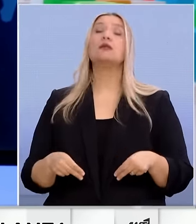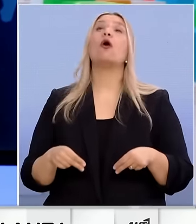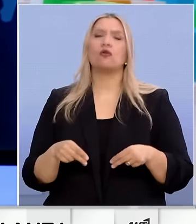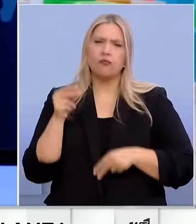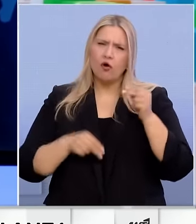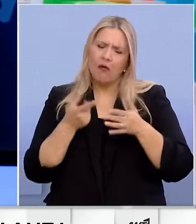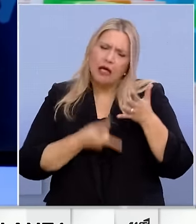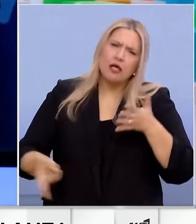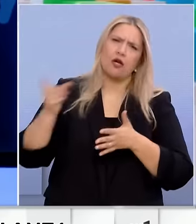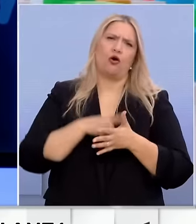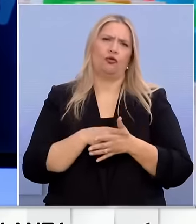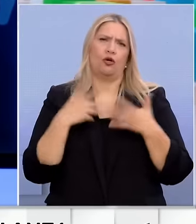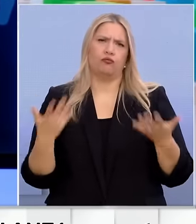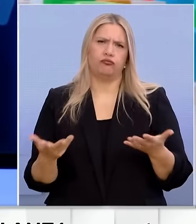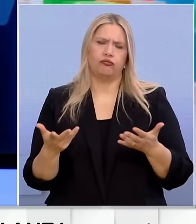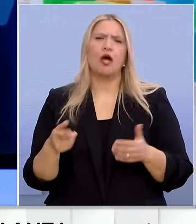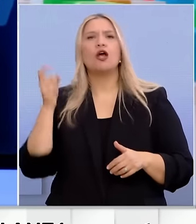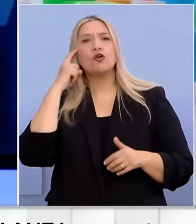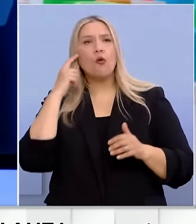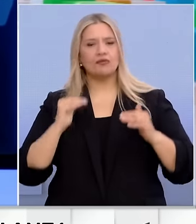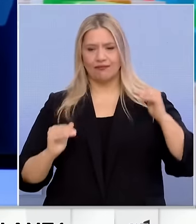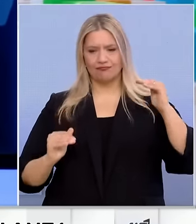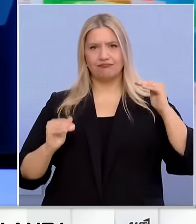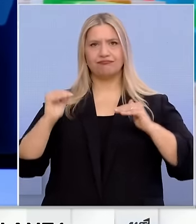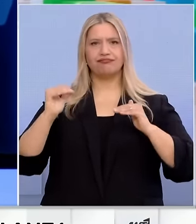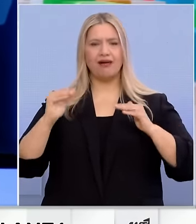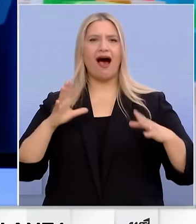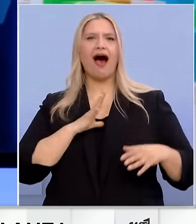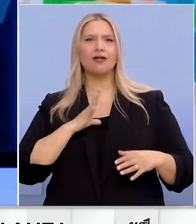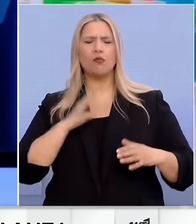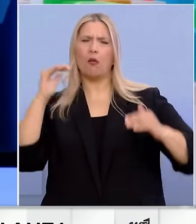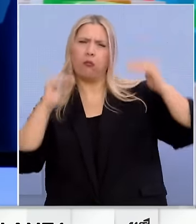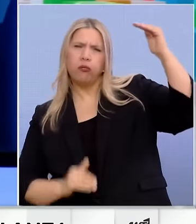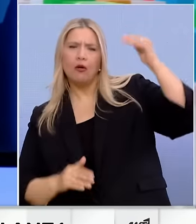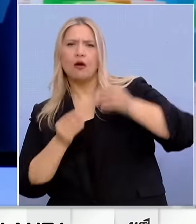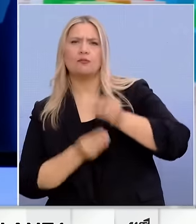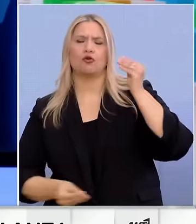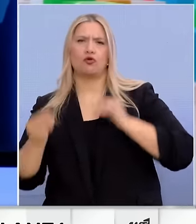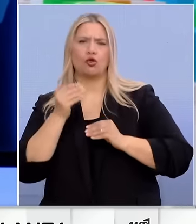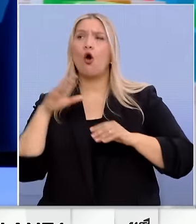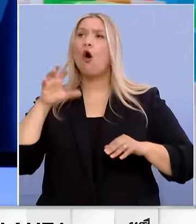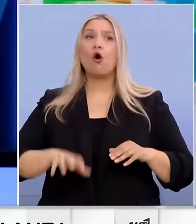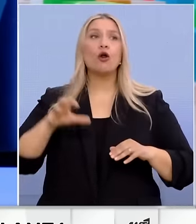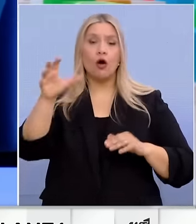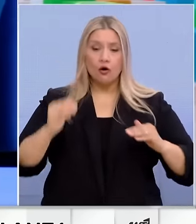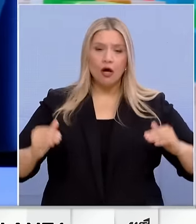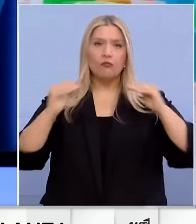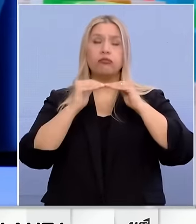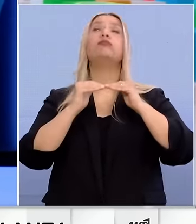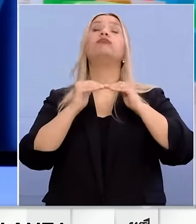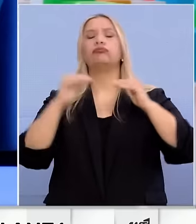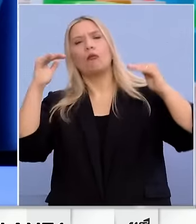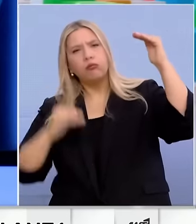μεγάλωσαν οι ανισότητες ανάμεσα στην Ελλάδα και τις άλλες χώρες ανάμεσα στον ελληνικό λαό και άλλους